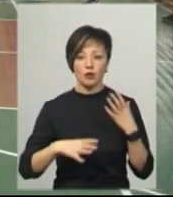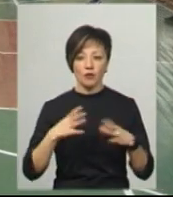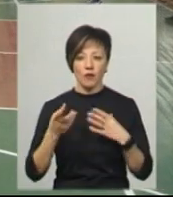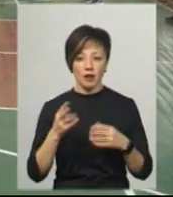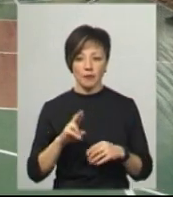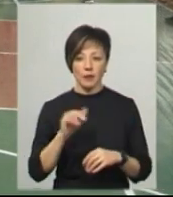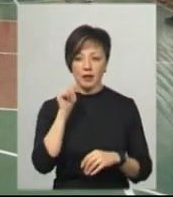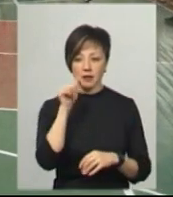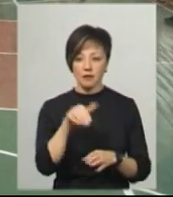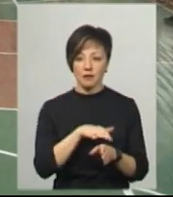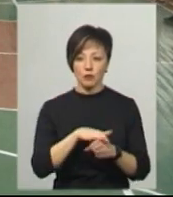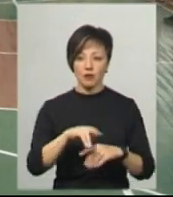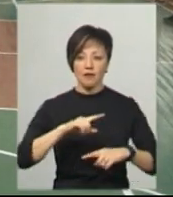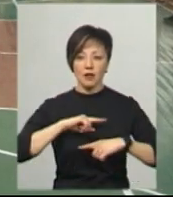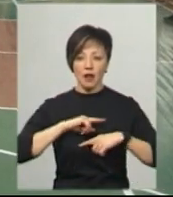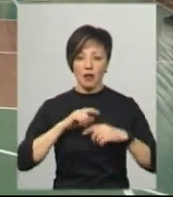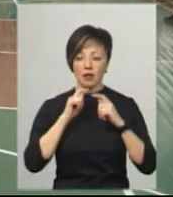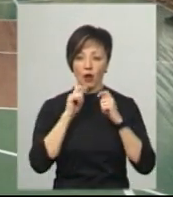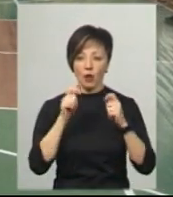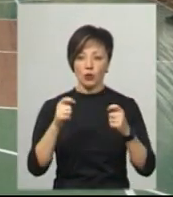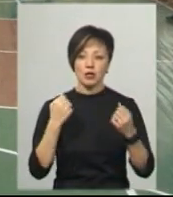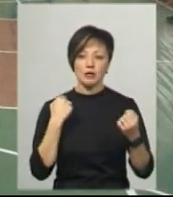Завтра відбудеться фінал і нагородження спортсменів.